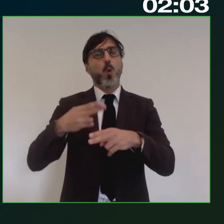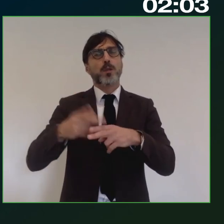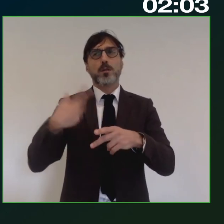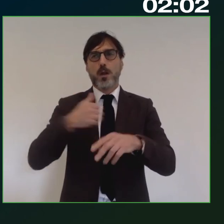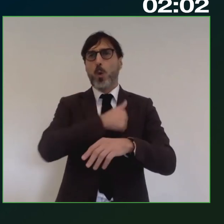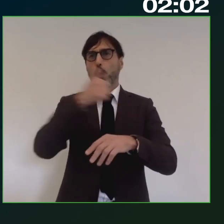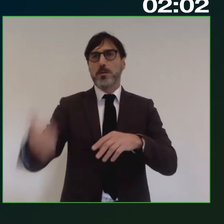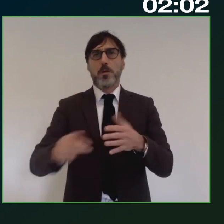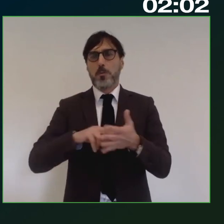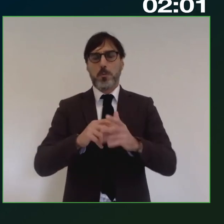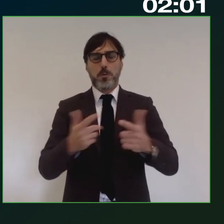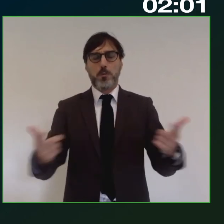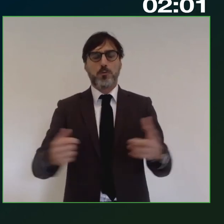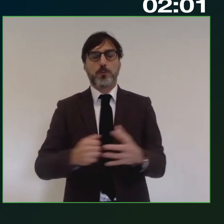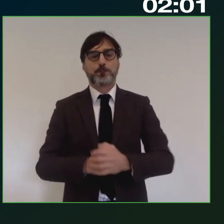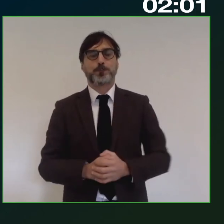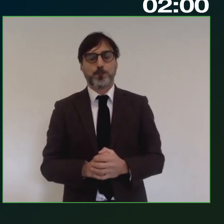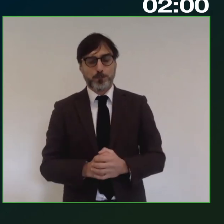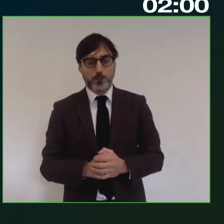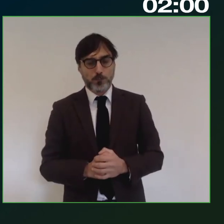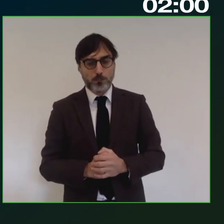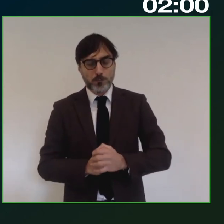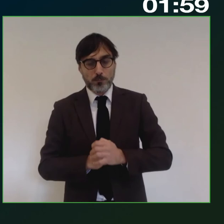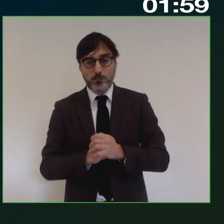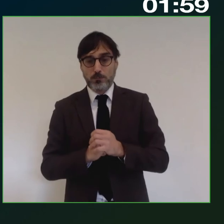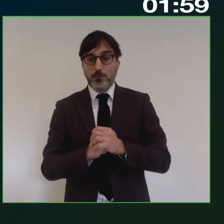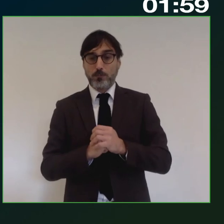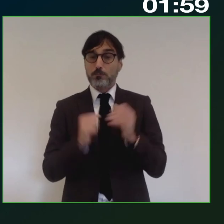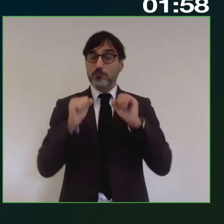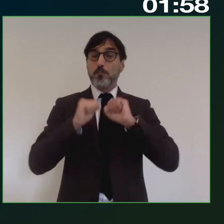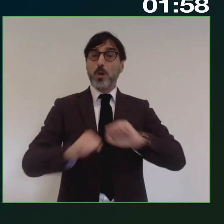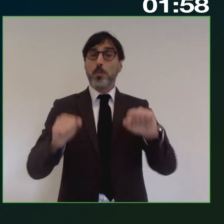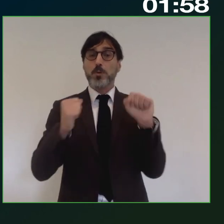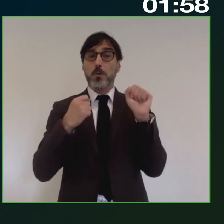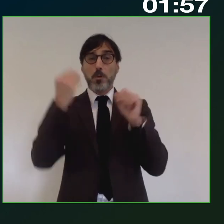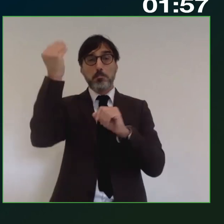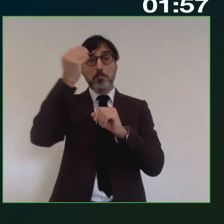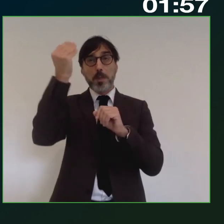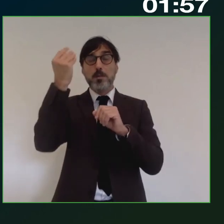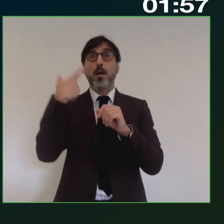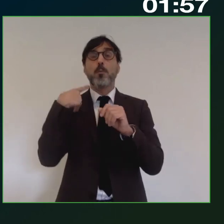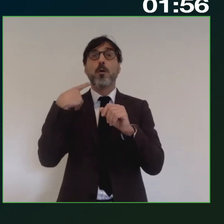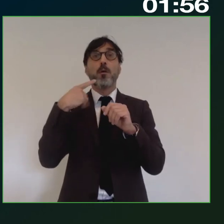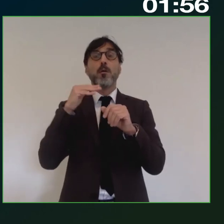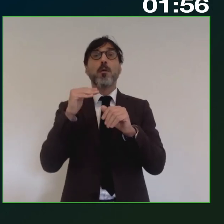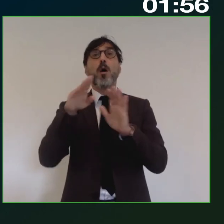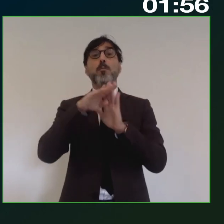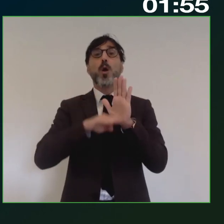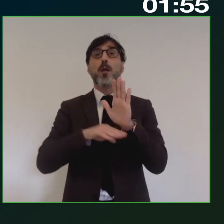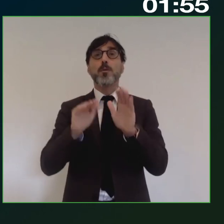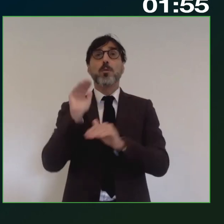problema se poi possiamo pensare anche alla programmazione e le prospettive 21 e 27